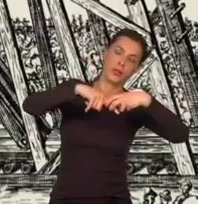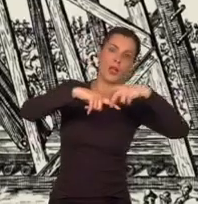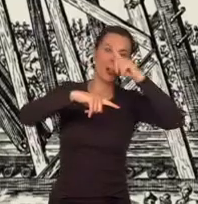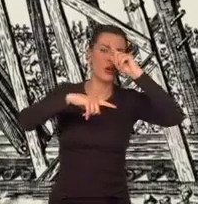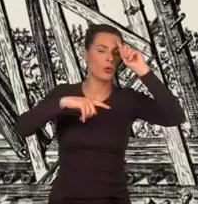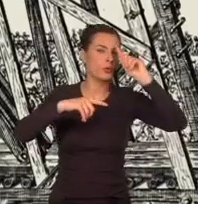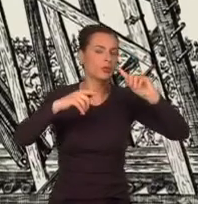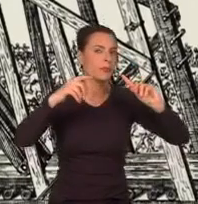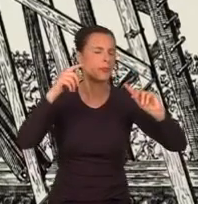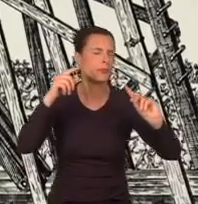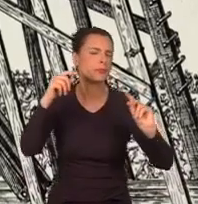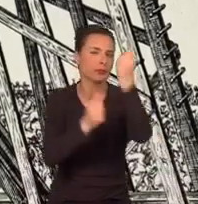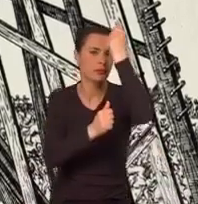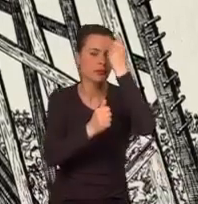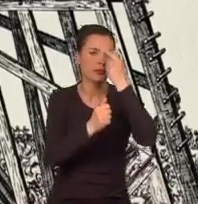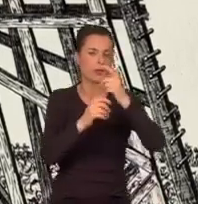otarli się o katastrofę.